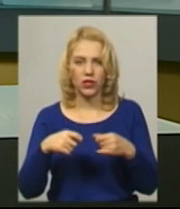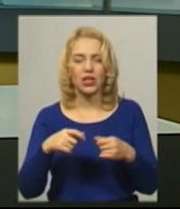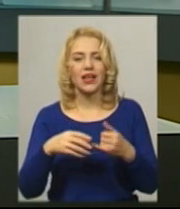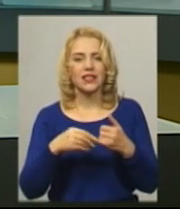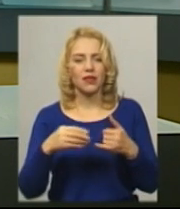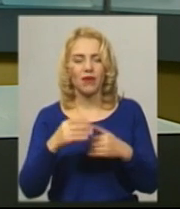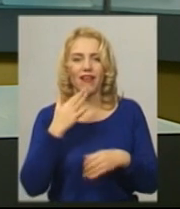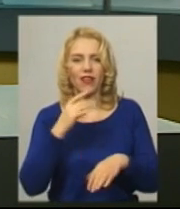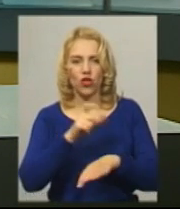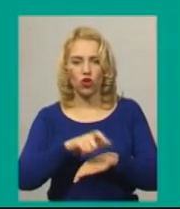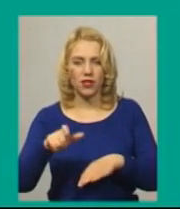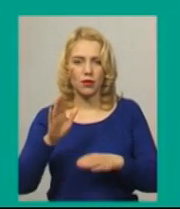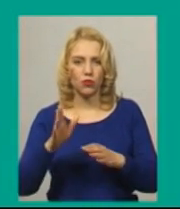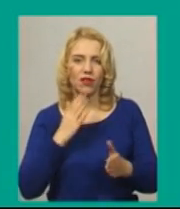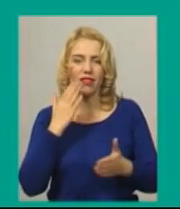всеукраїнський референдум.